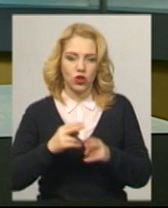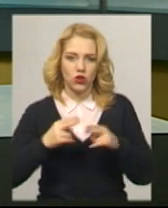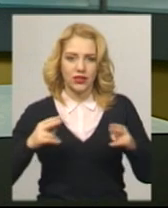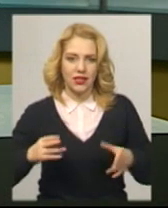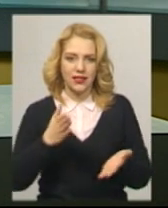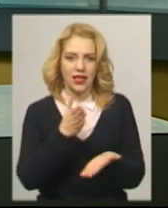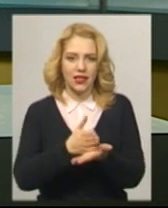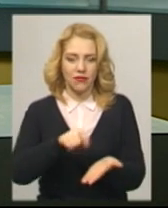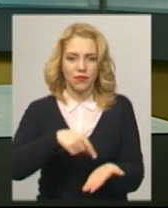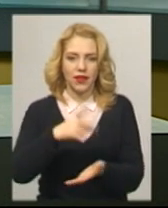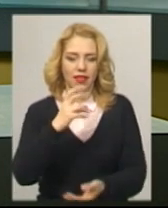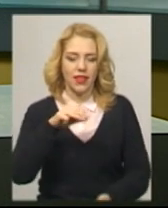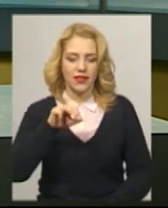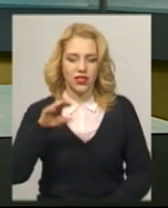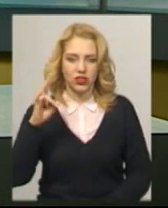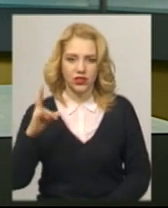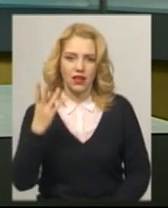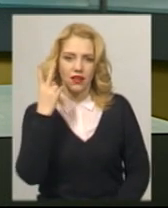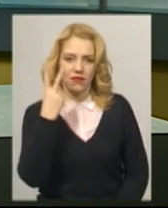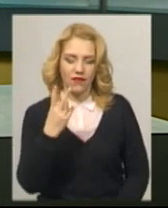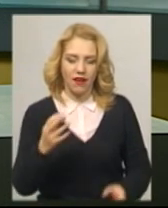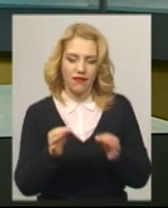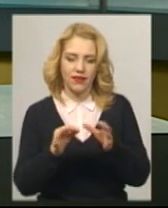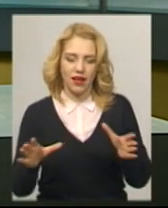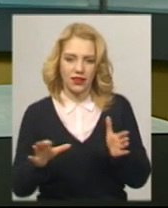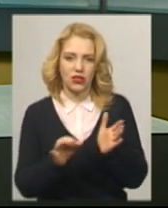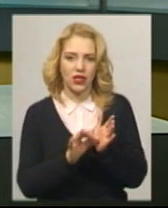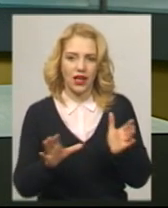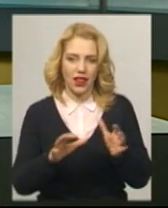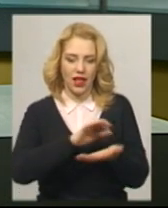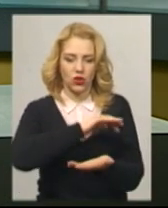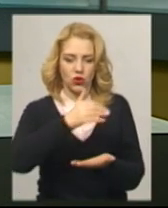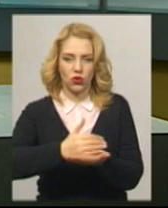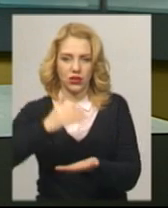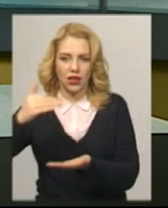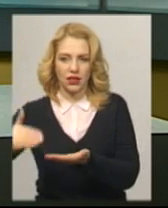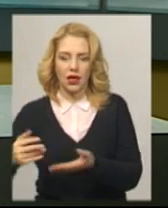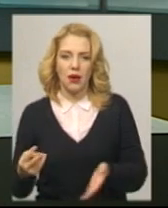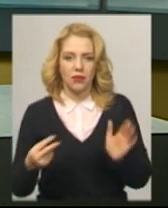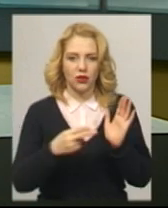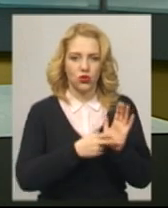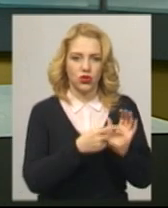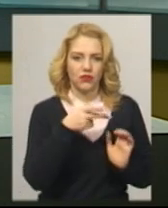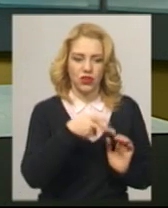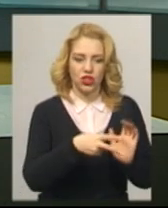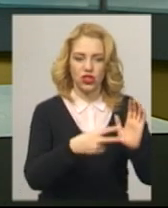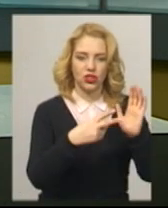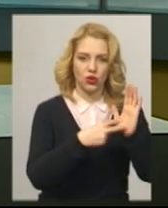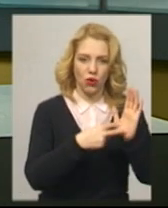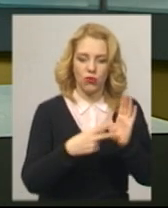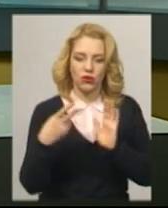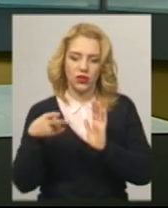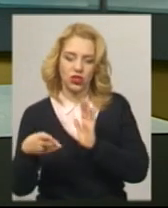станції працюють два ядерних реактори, підключені у 1987-му і 2004-му роках, загальною